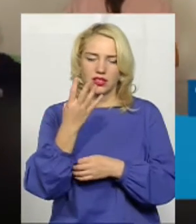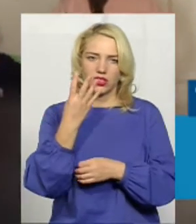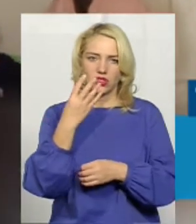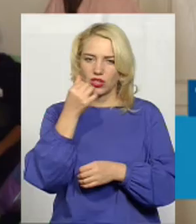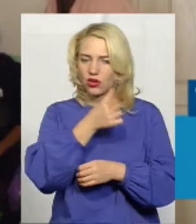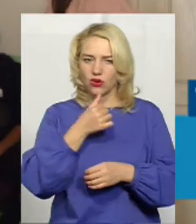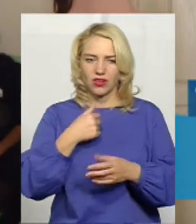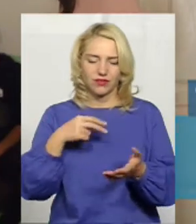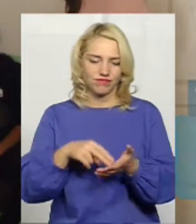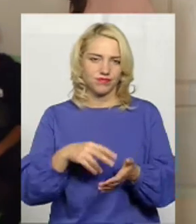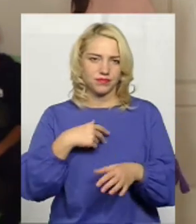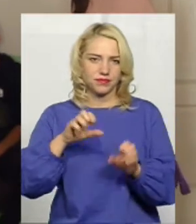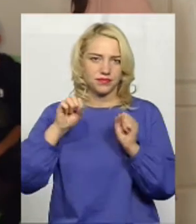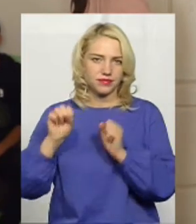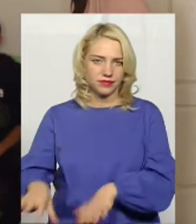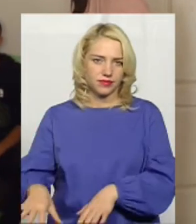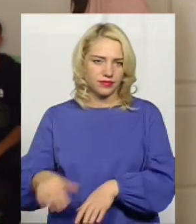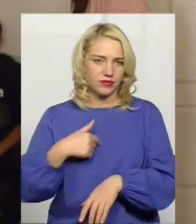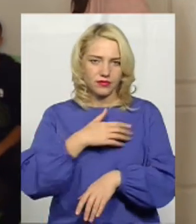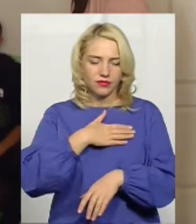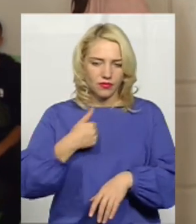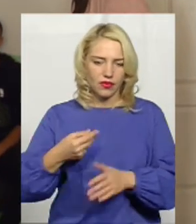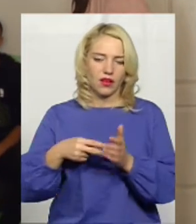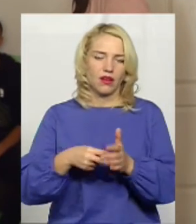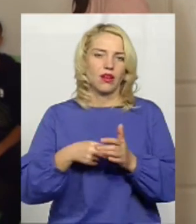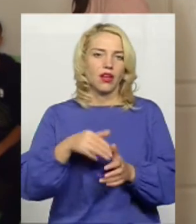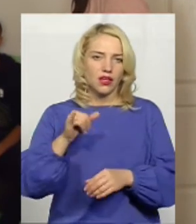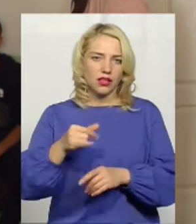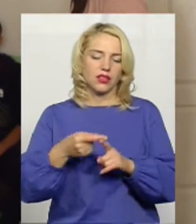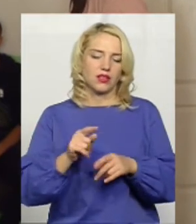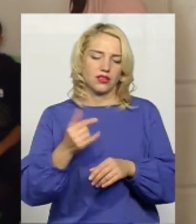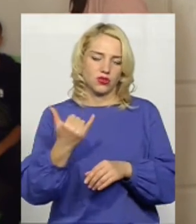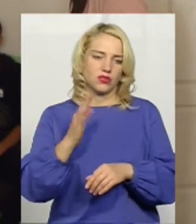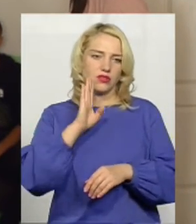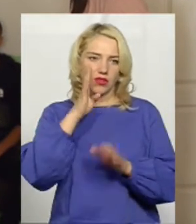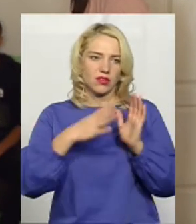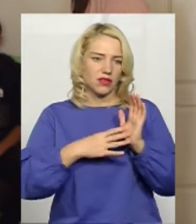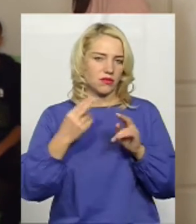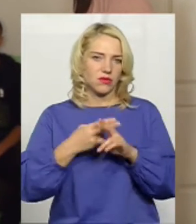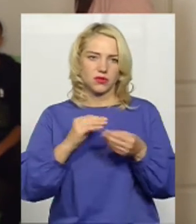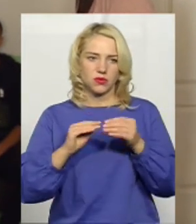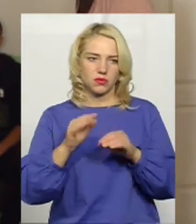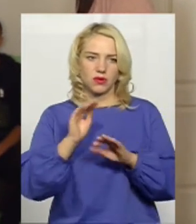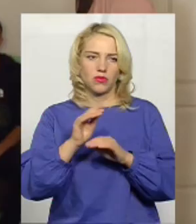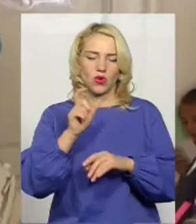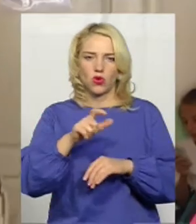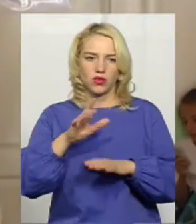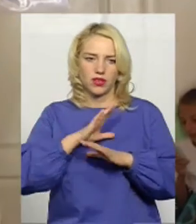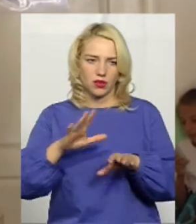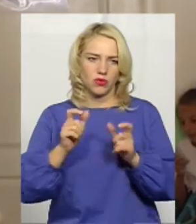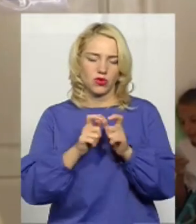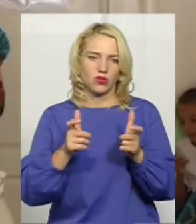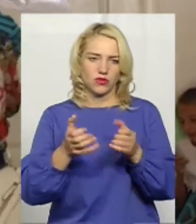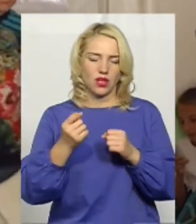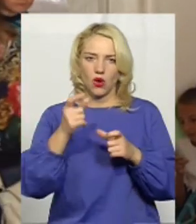роки не стала стояти. Прийшла сьогодні, біля 9-ї години, безпроблемно, людей не було, взяла талончик. До